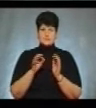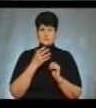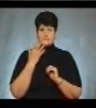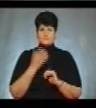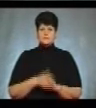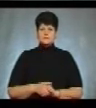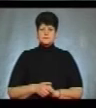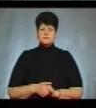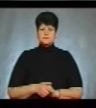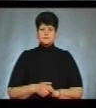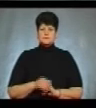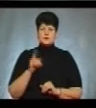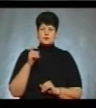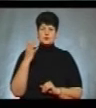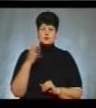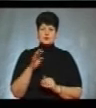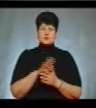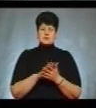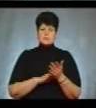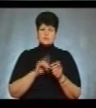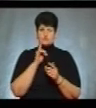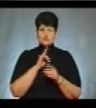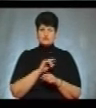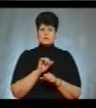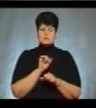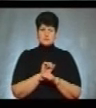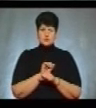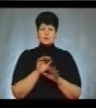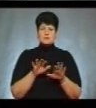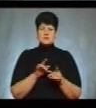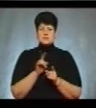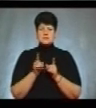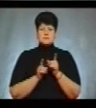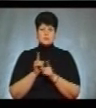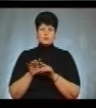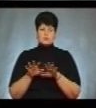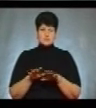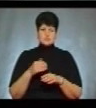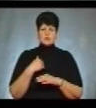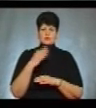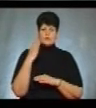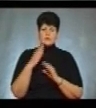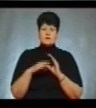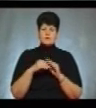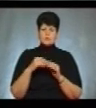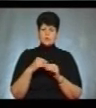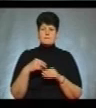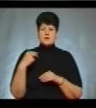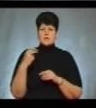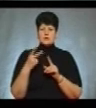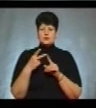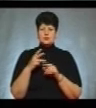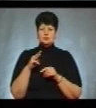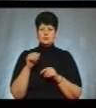140 заяв про тимчасову зміну місця голосування на виборах президента в другому турі сьогодні опрацювали в